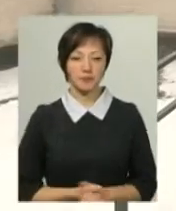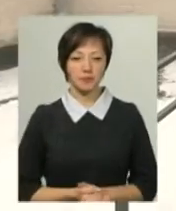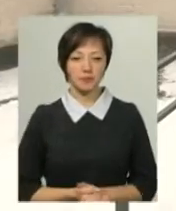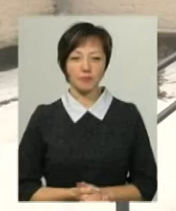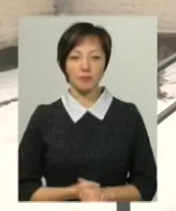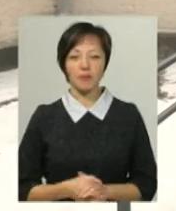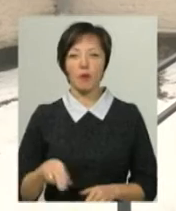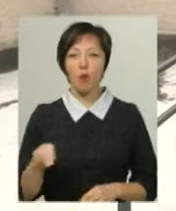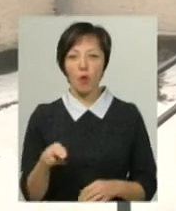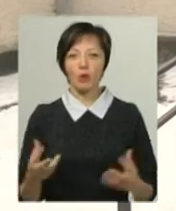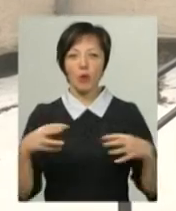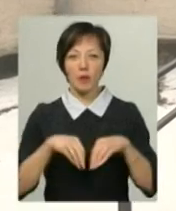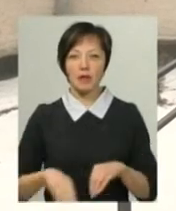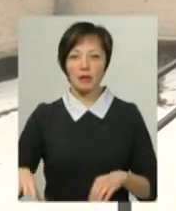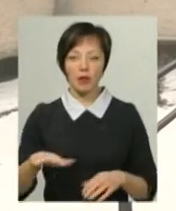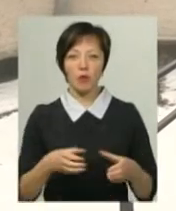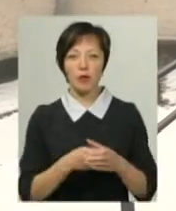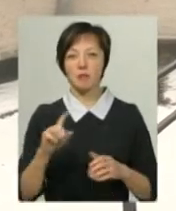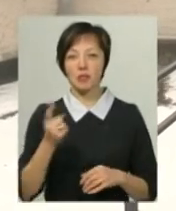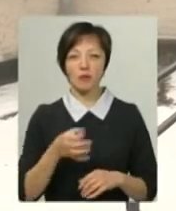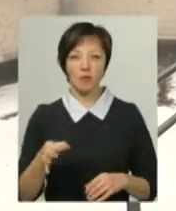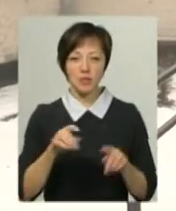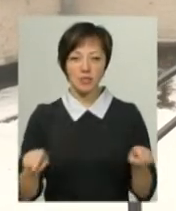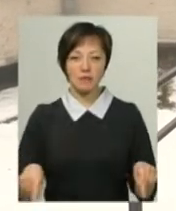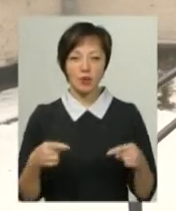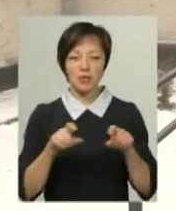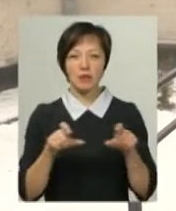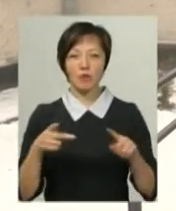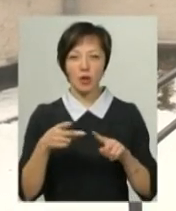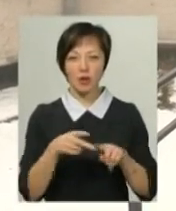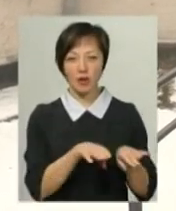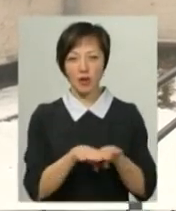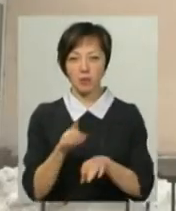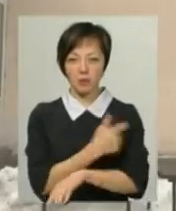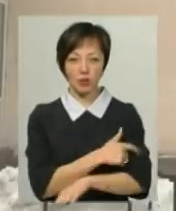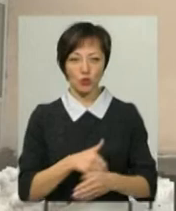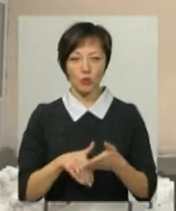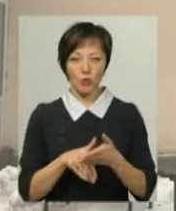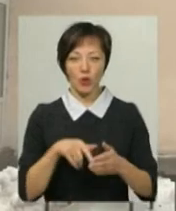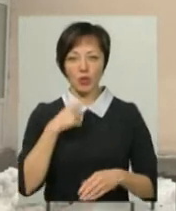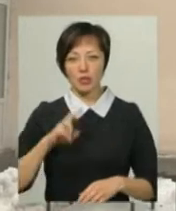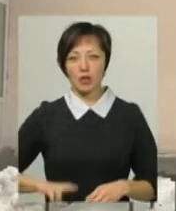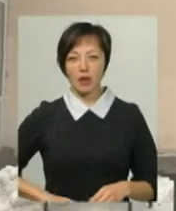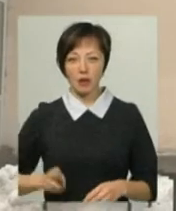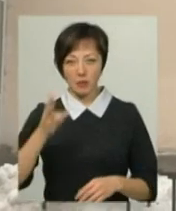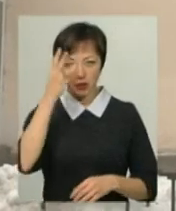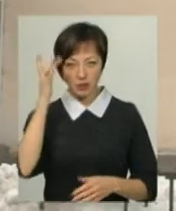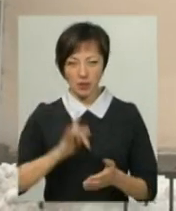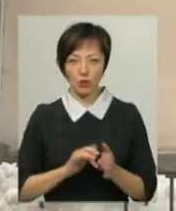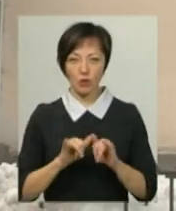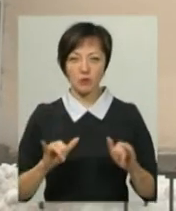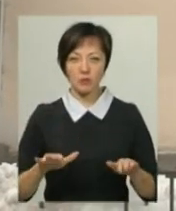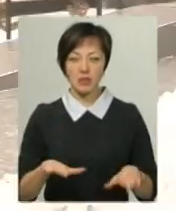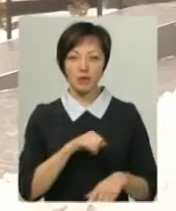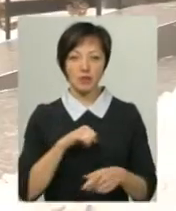Полонська об'єднана тергромада – перша в області, яка створила заклад вторинної ланки медичної допомоги, каже директор Хмельницького центру розвитку